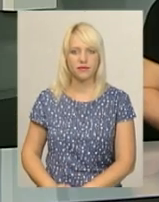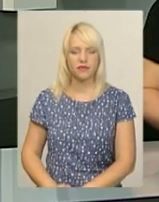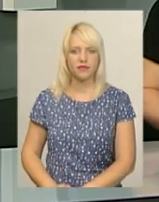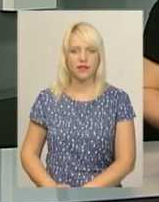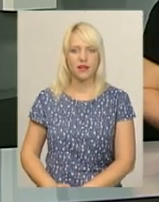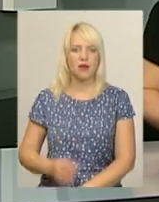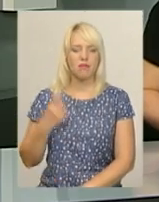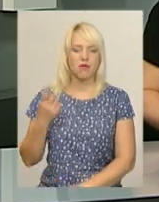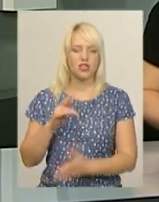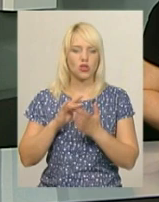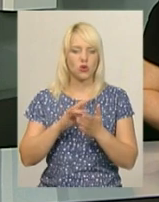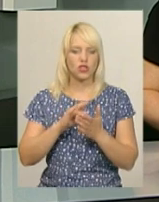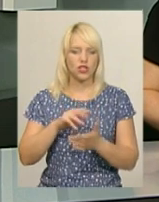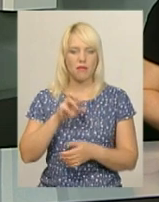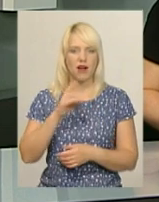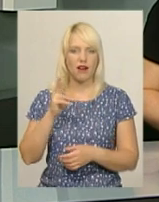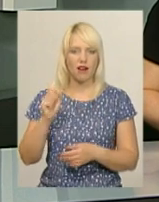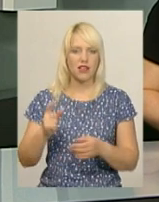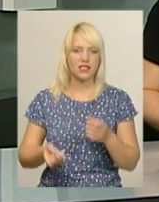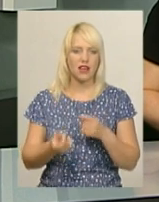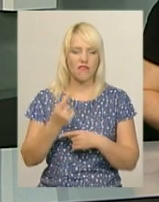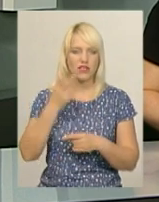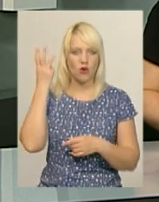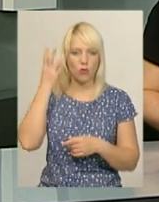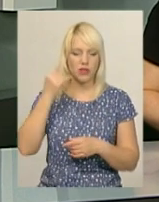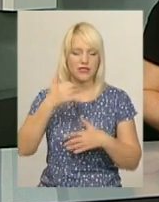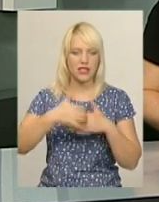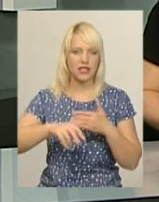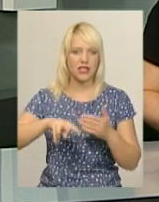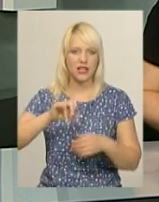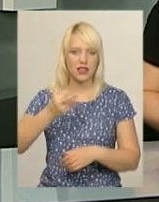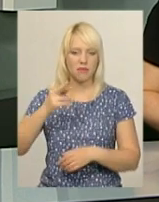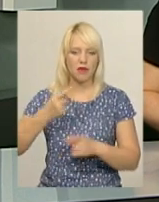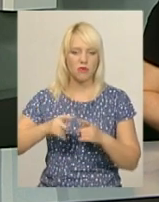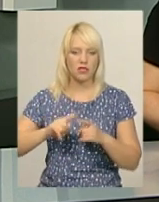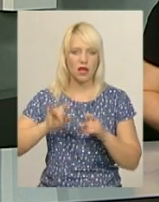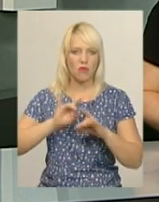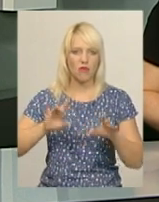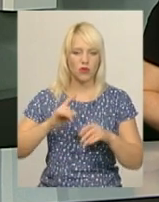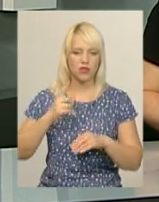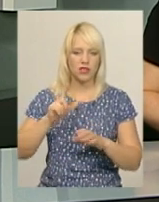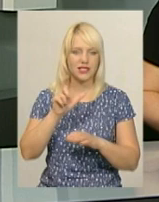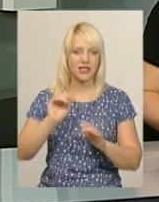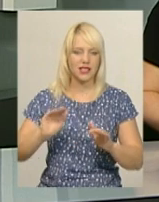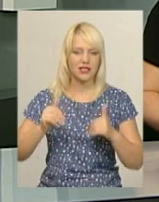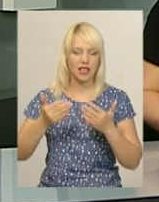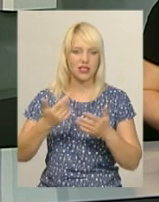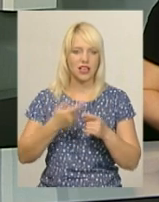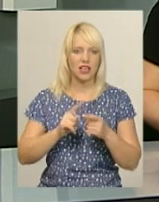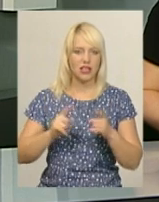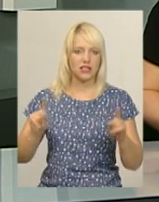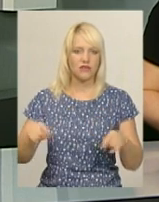Перша туристична марка з'явиться у Хмельницькому в середині липня. Про це повідомив один з ініціаторів її створення Юрій Даценко.